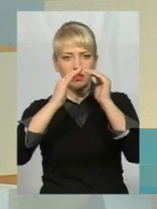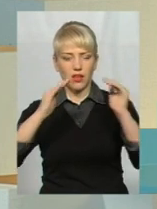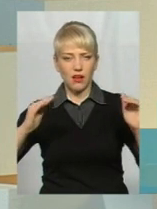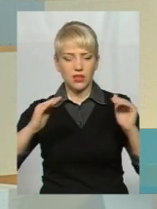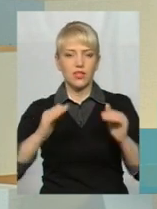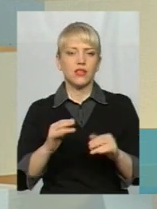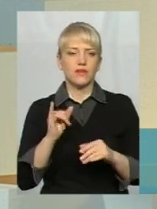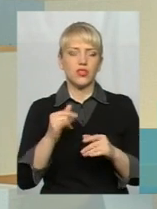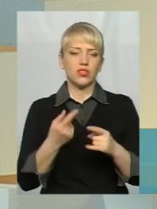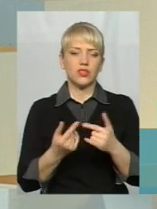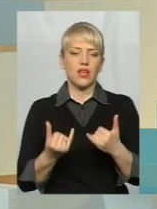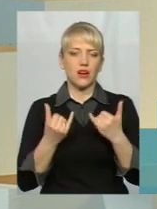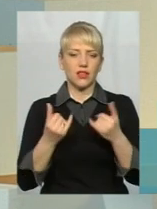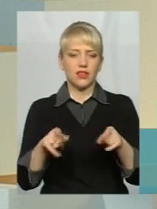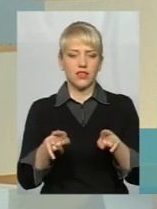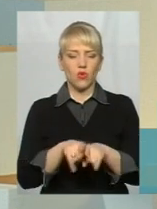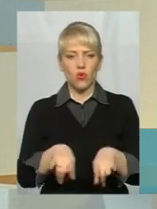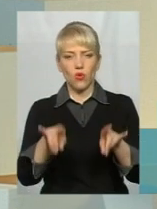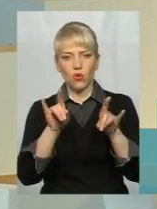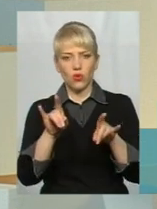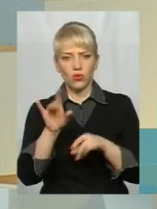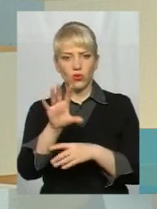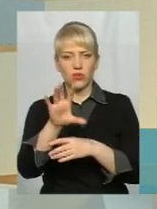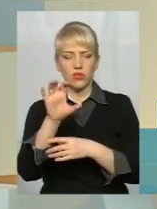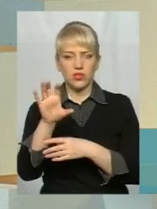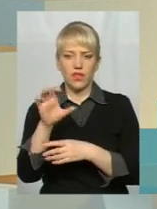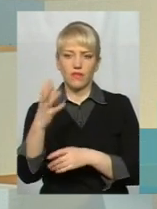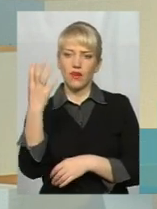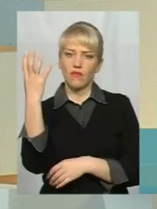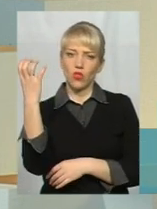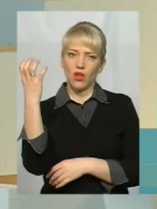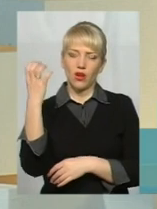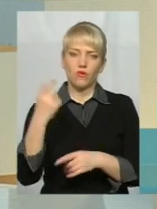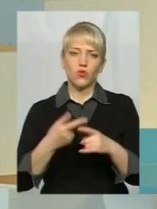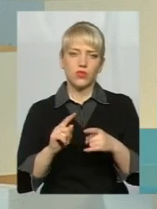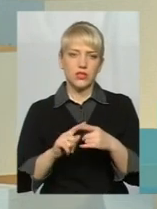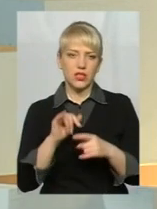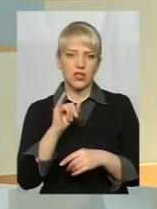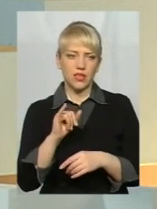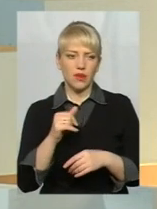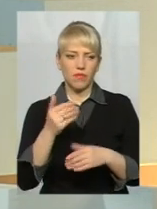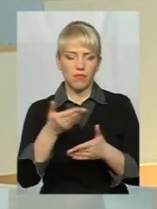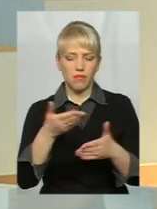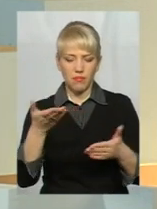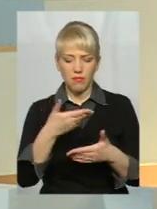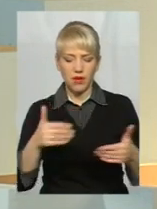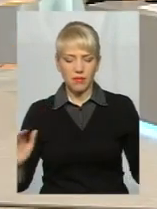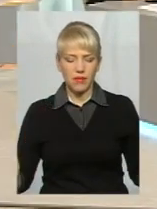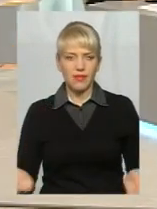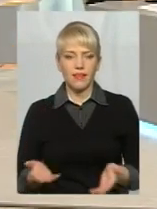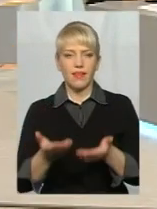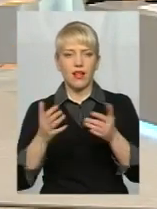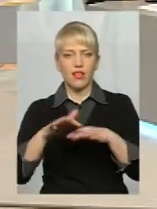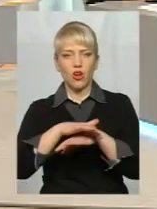от такого крутого селфі фотографуються. Ми тоді підняли громадськість, є в нас такі проекти, дуже